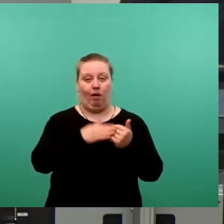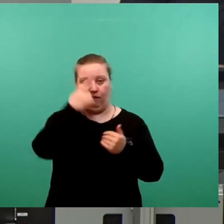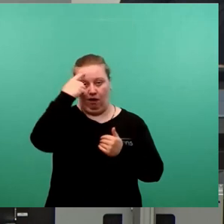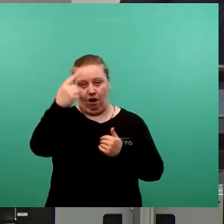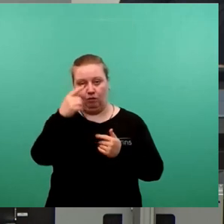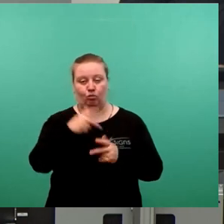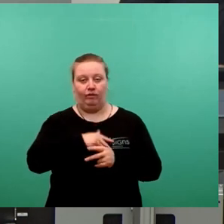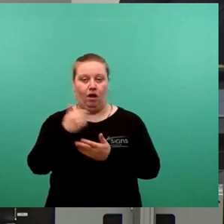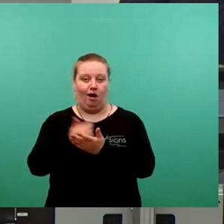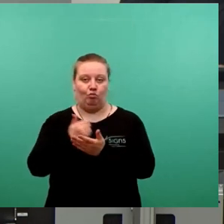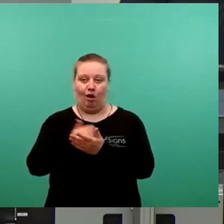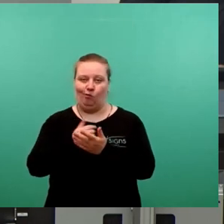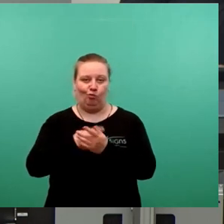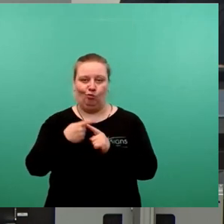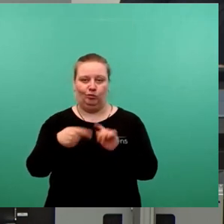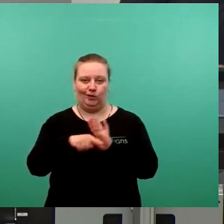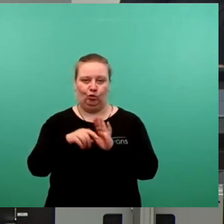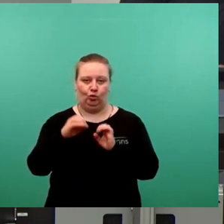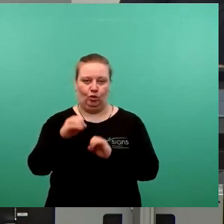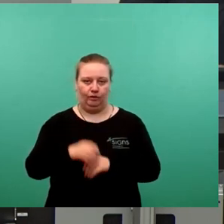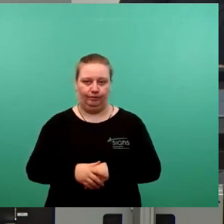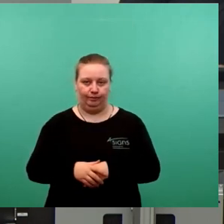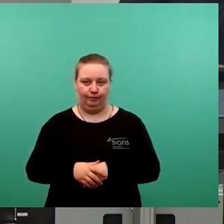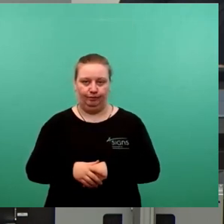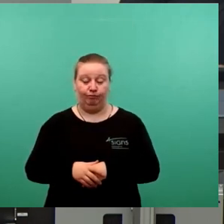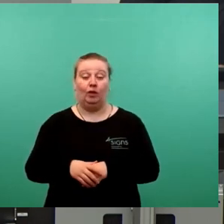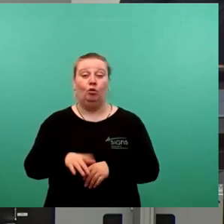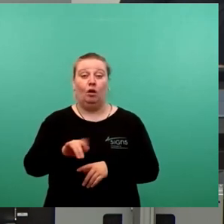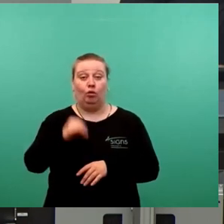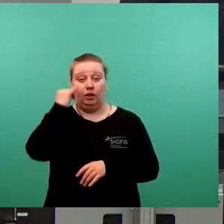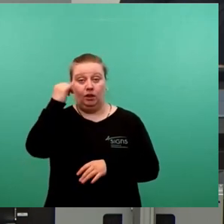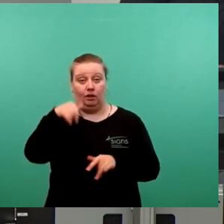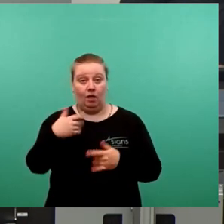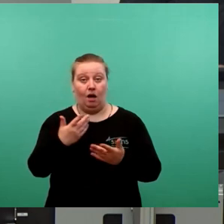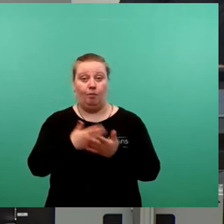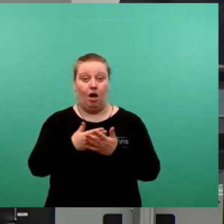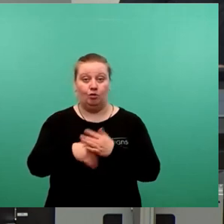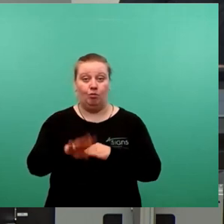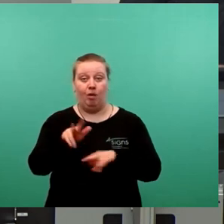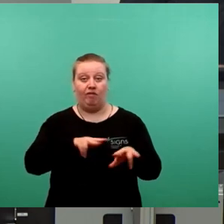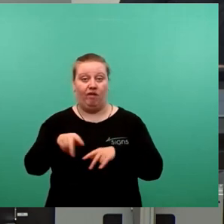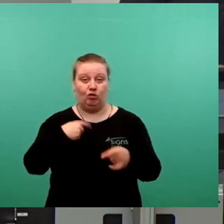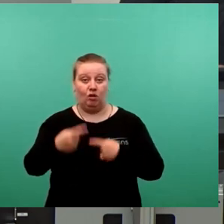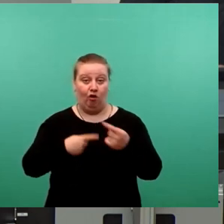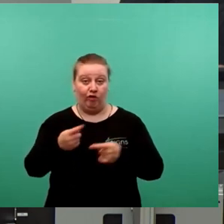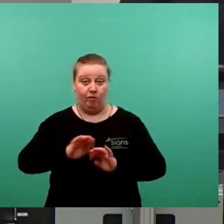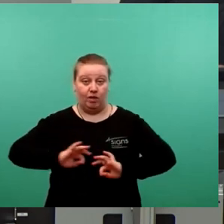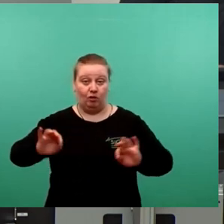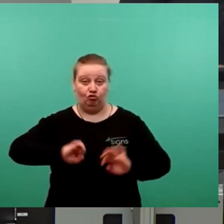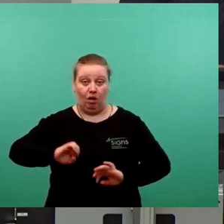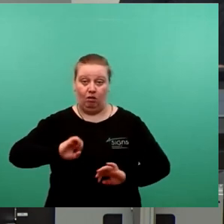am Ende bei Plus Minus Null liegen werden. Und auch von der Idee der Effizienzsteigerung bei Verwaltungsabläufen ist nicht mehr so viel übrig geblieben.